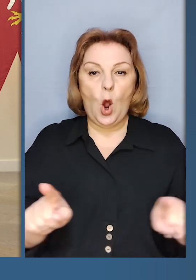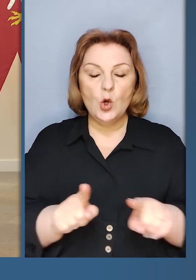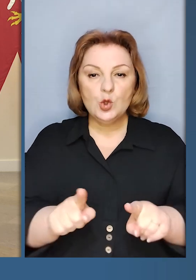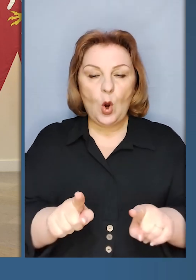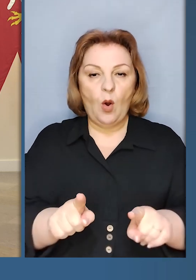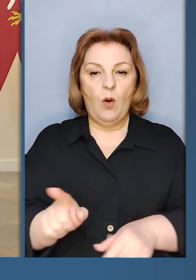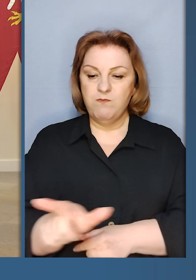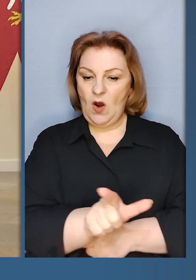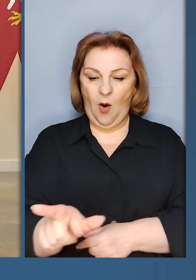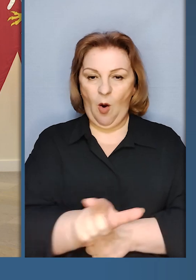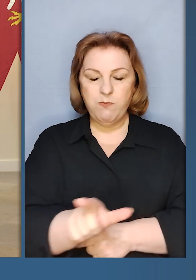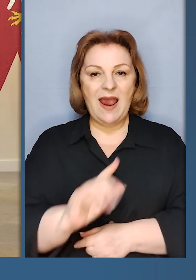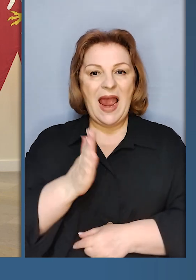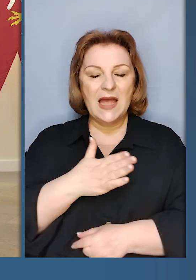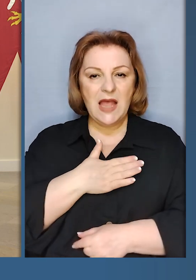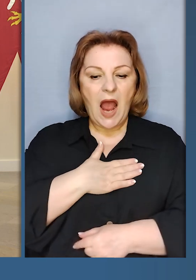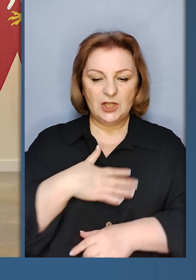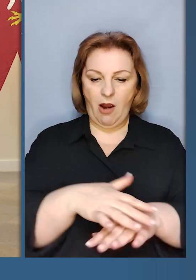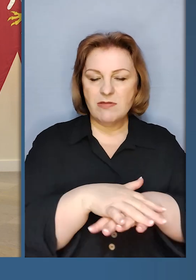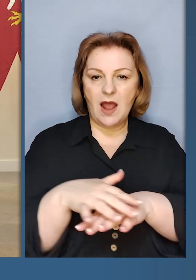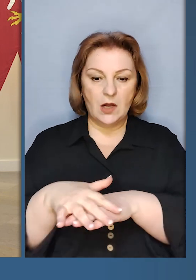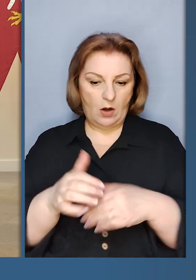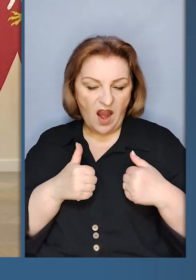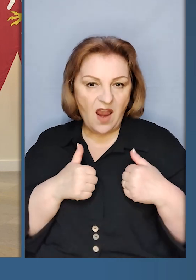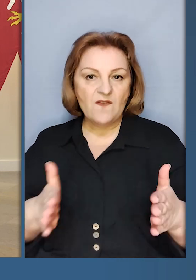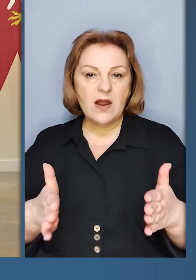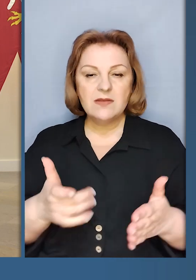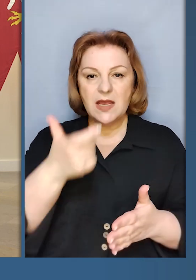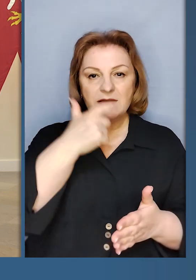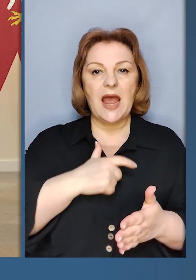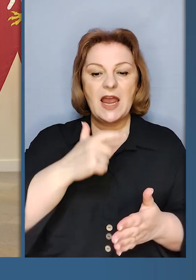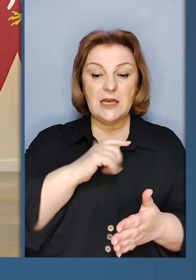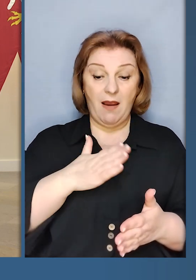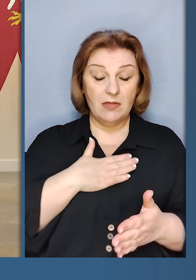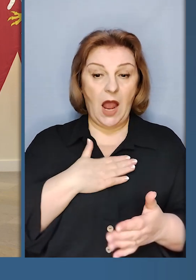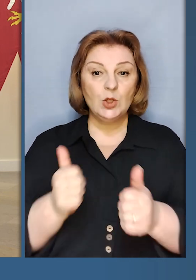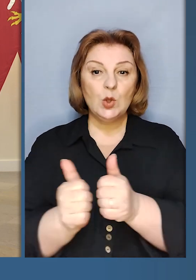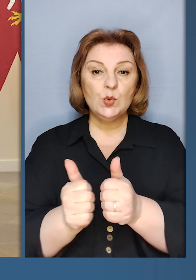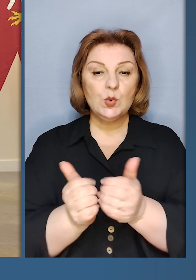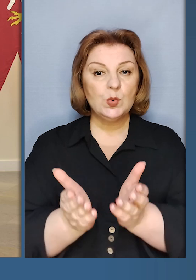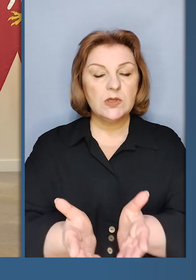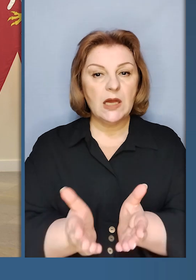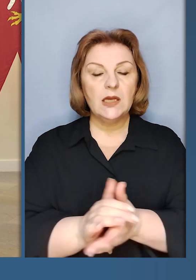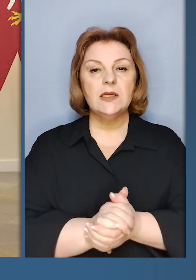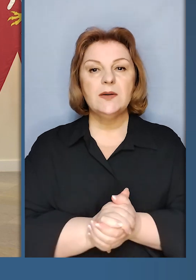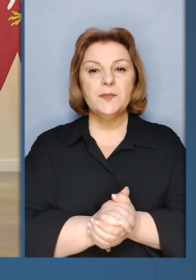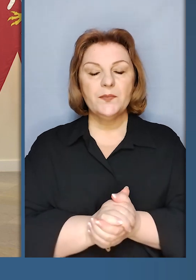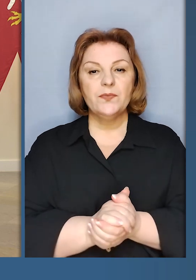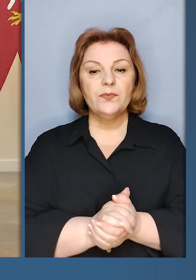цьому, що оба наші народи так відкрилися на себе, що наші сусіди